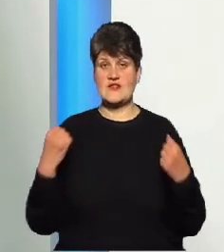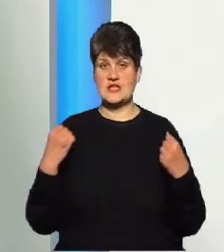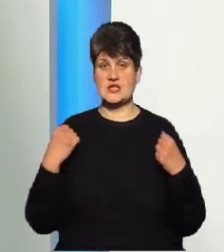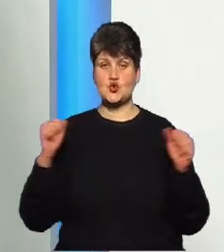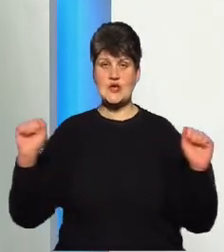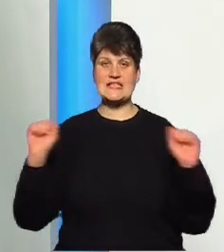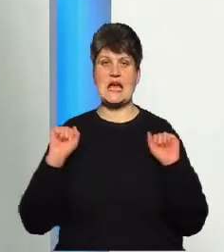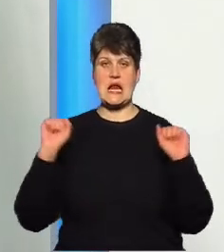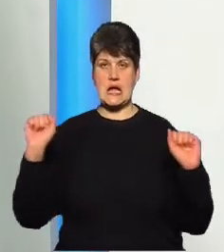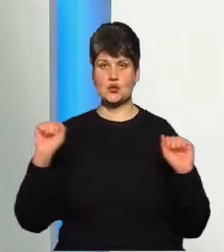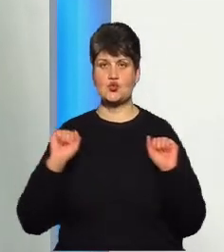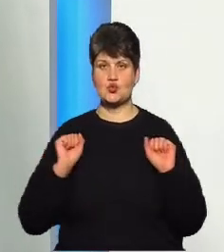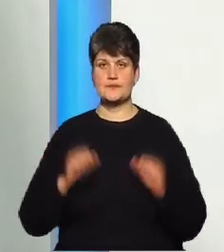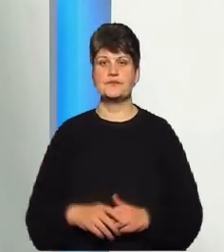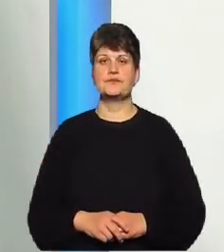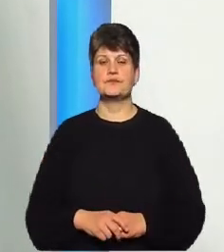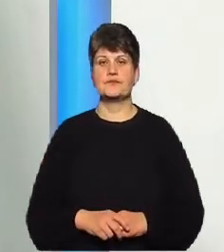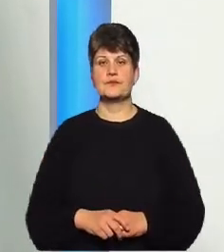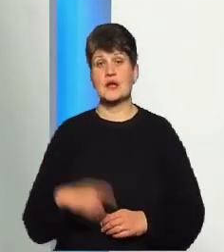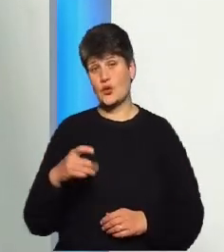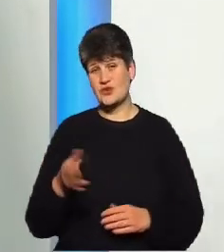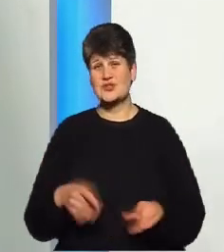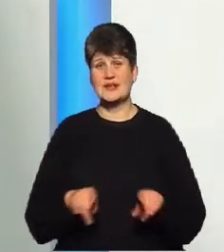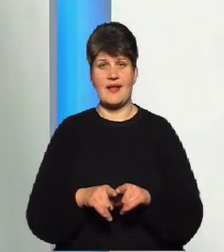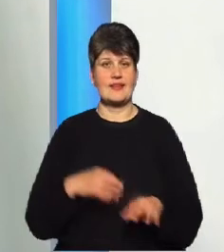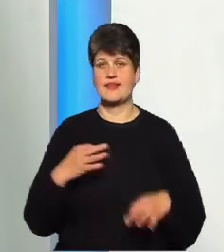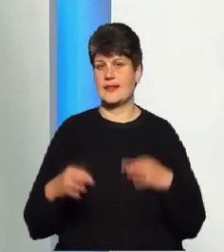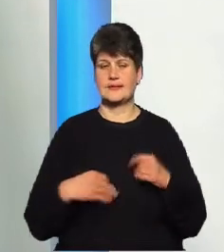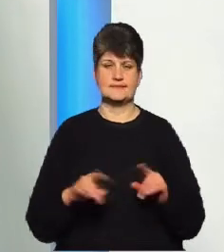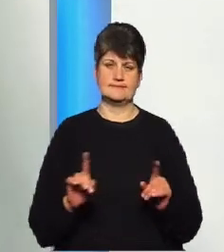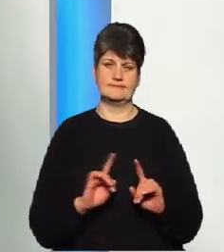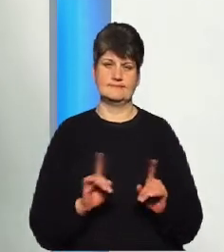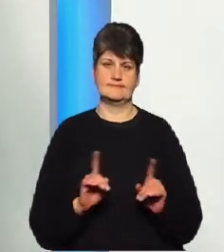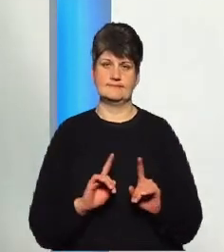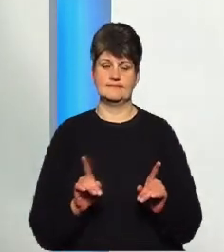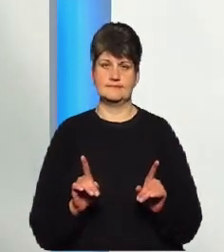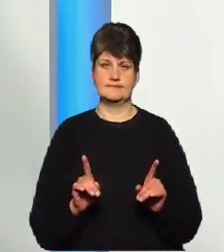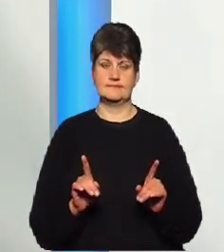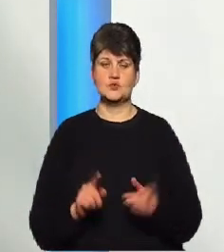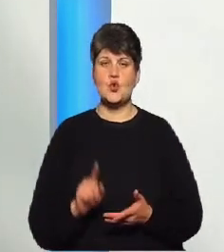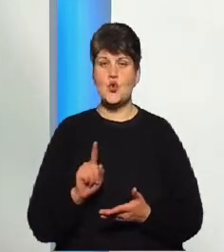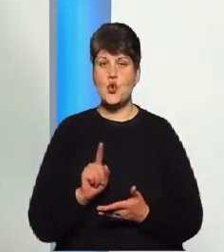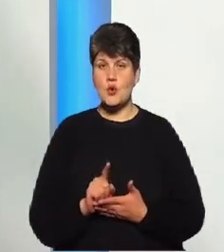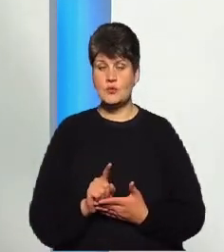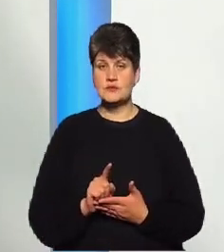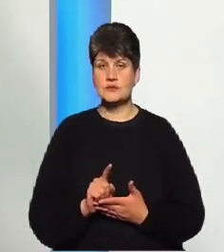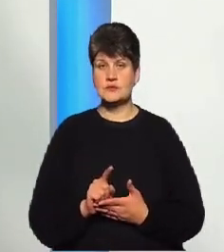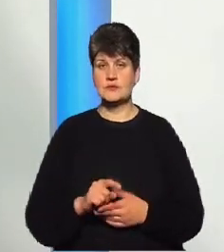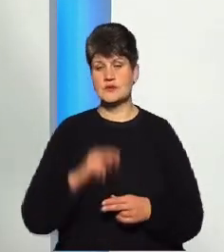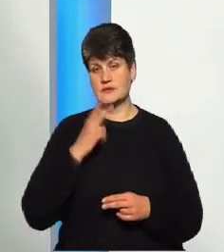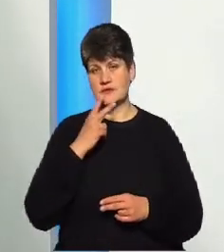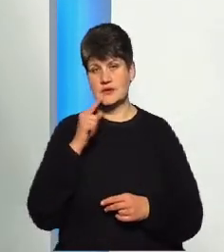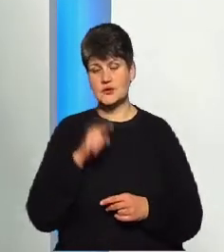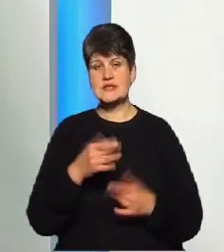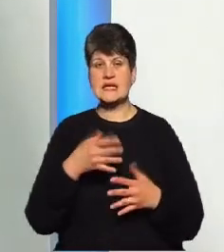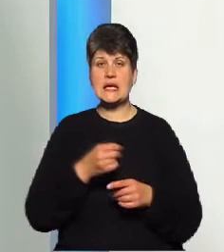Ну, хоча б так. І не нервувати. Не нервувати, а обов'язково звертати увагу на те, скільки кави ви вживаєте.